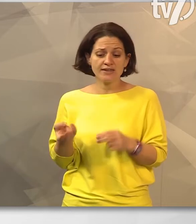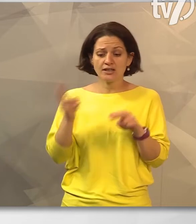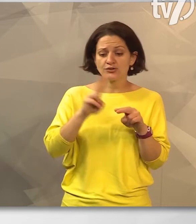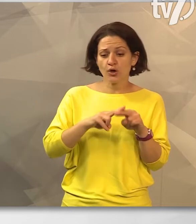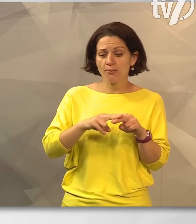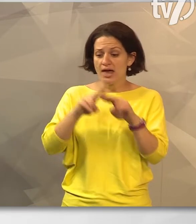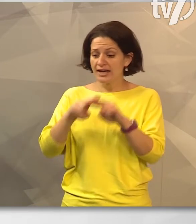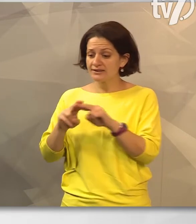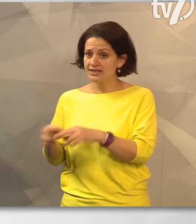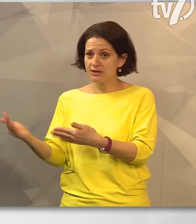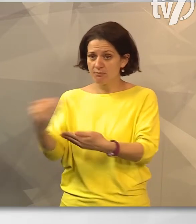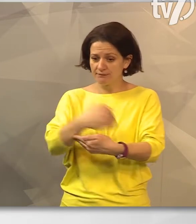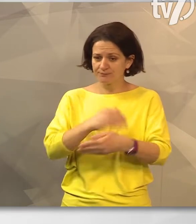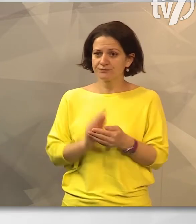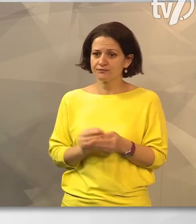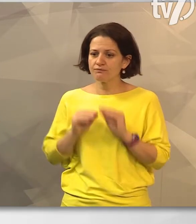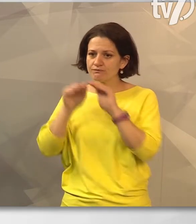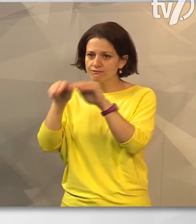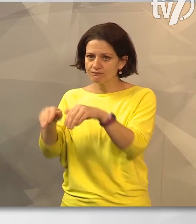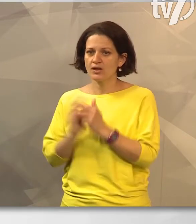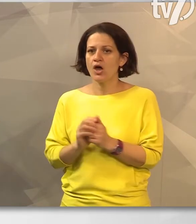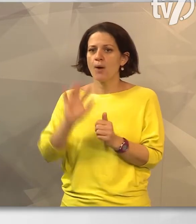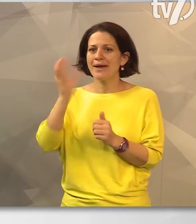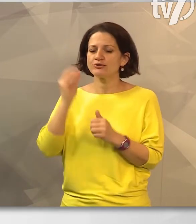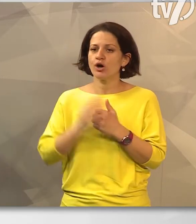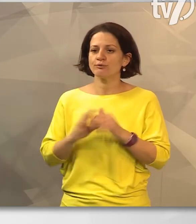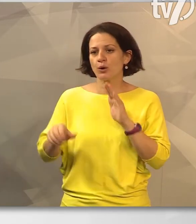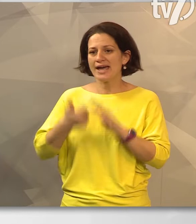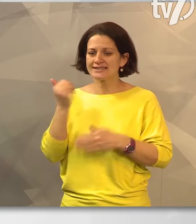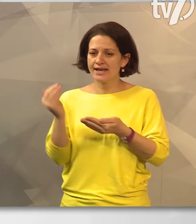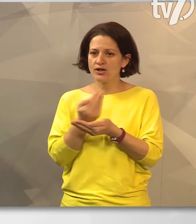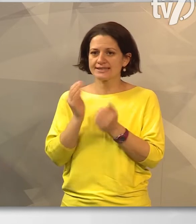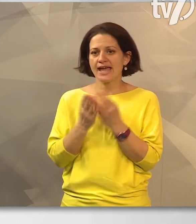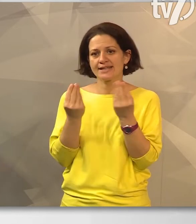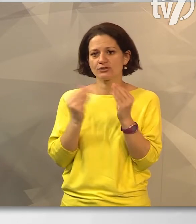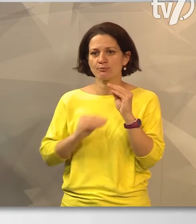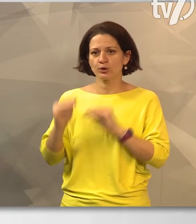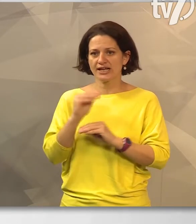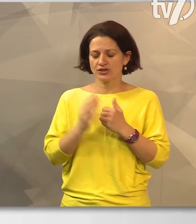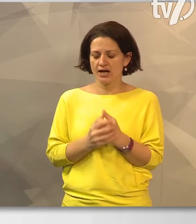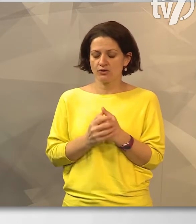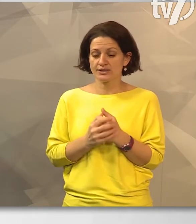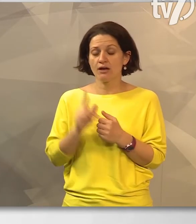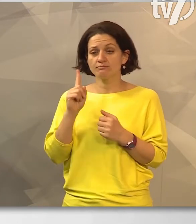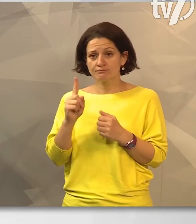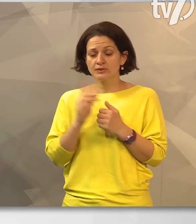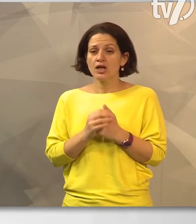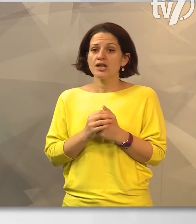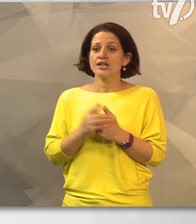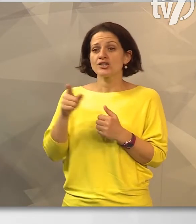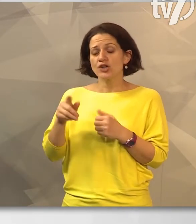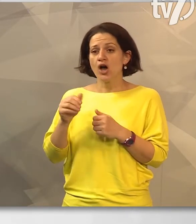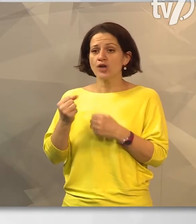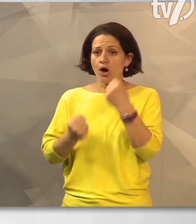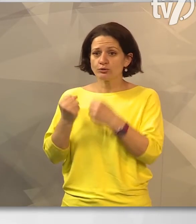szinten több rendezvény bevételével járulna hozzá a mentőautó egyszerhasználatos eszközeinek pótlásához, valamint a jármű